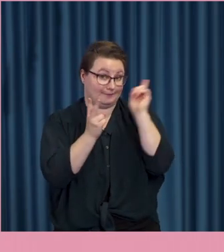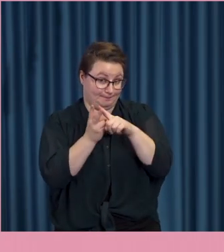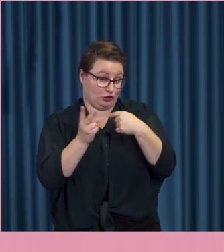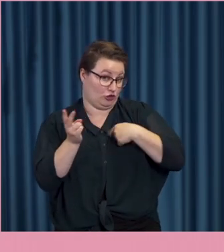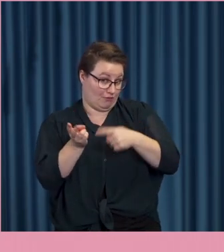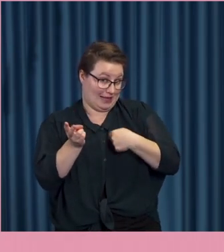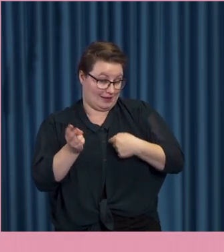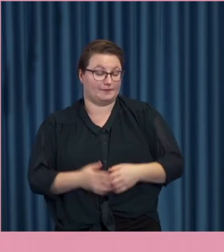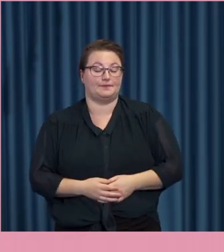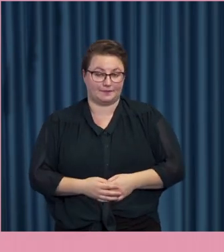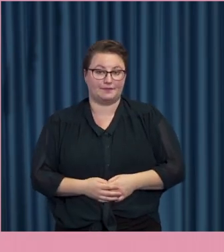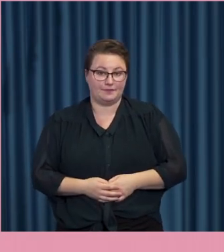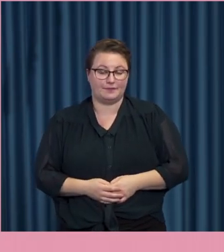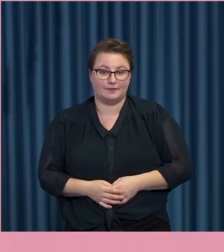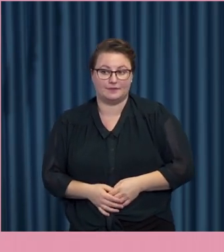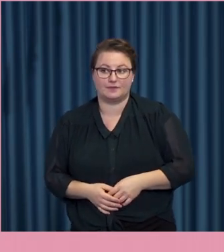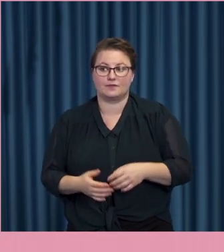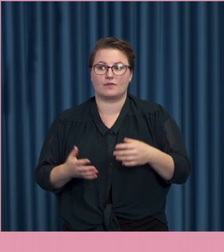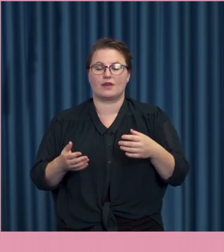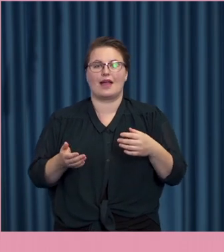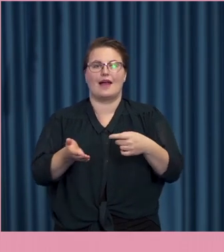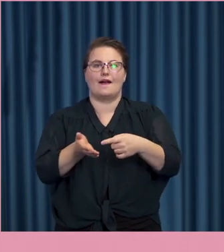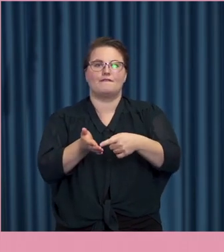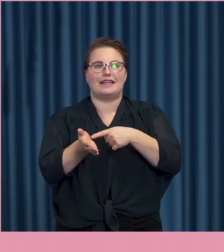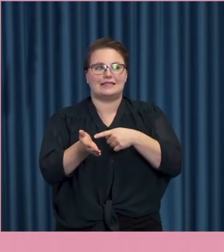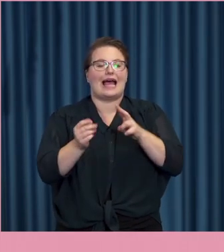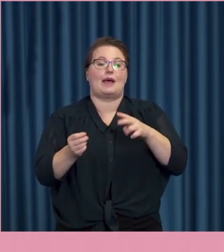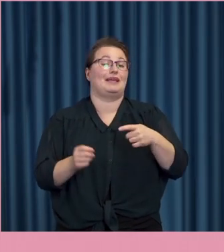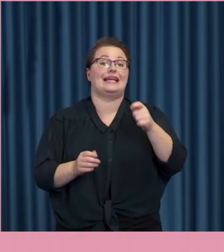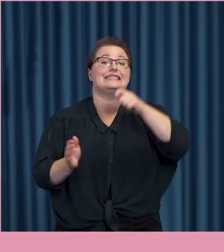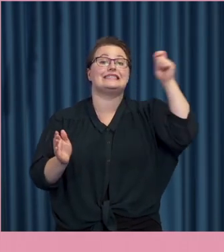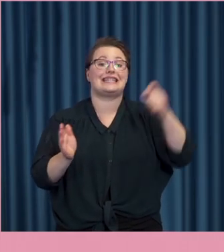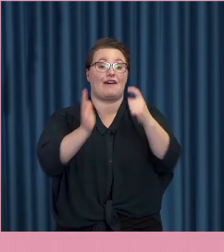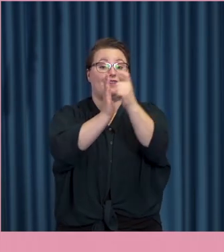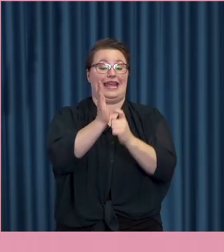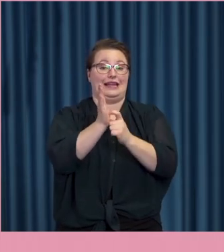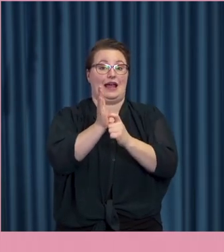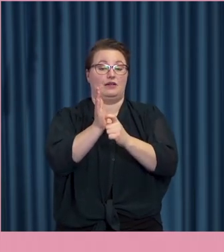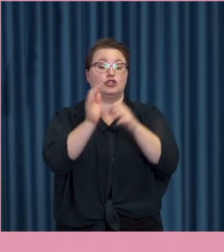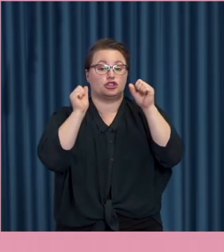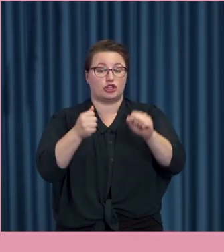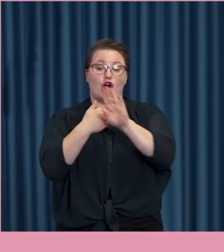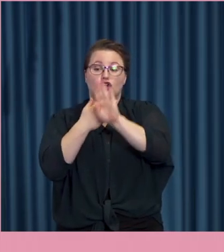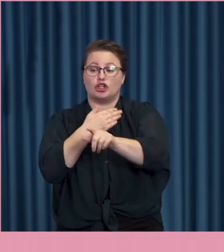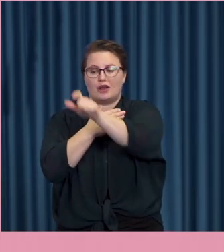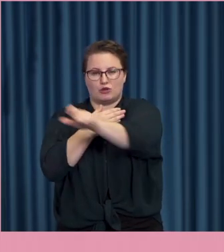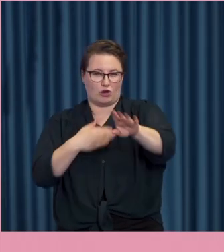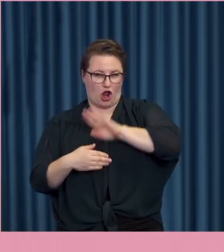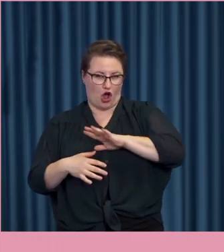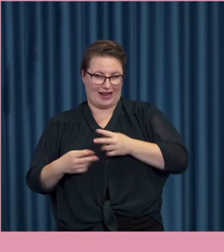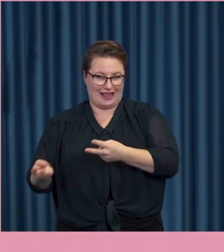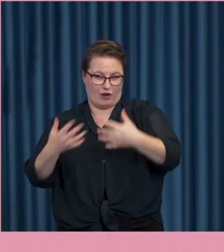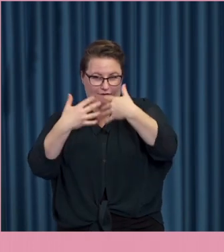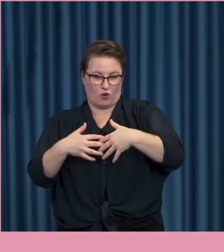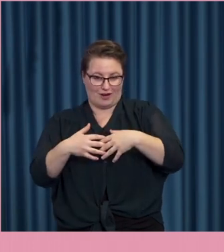Och det är att straffreglerna som skyddar individer med demokratifunktioner är